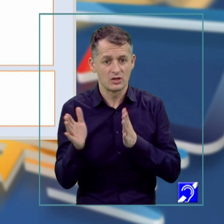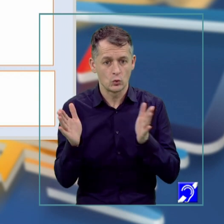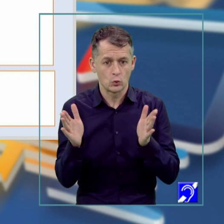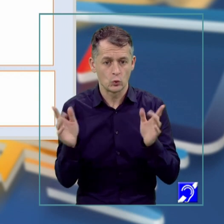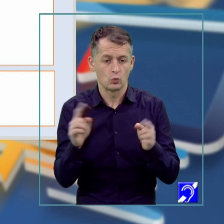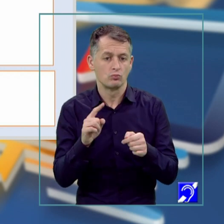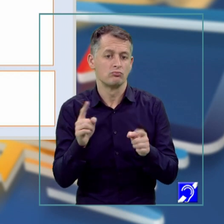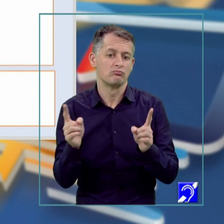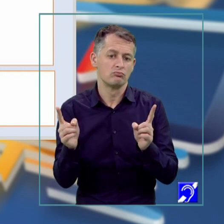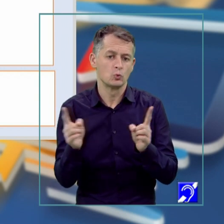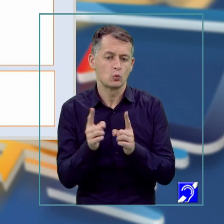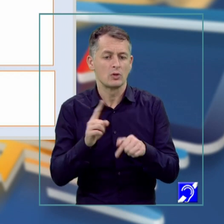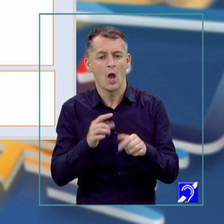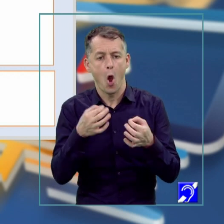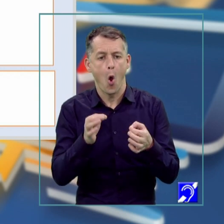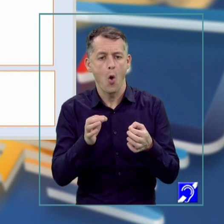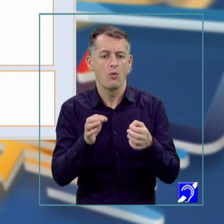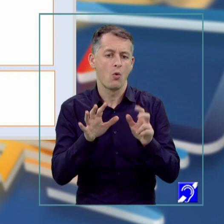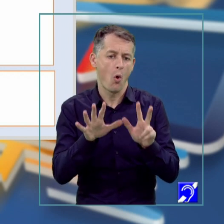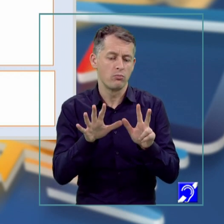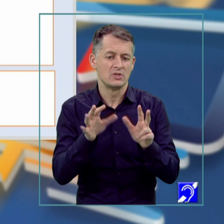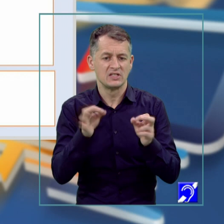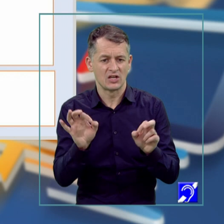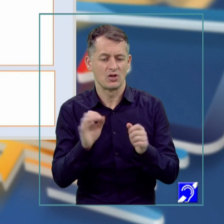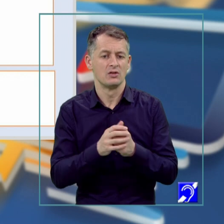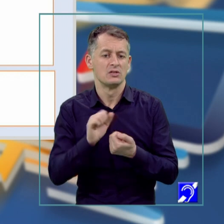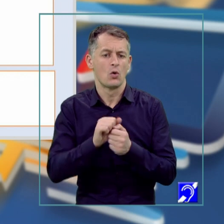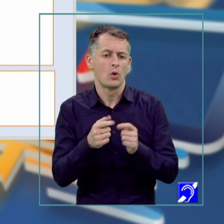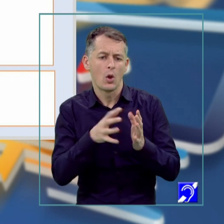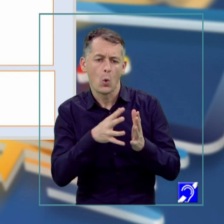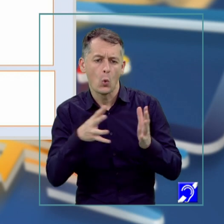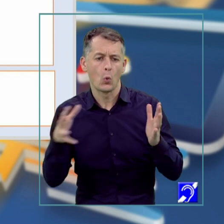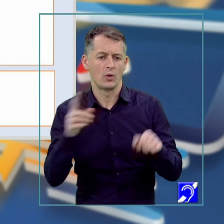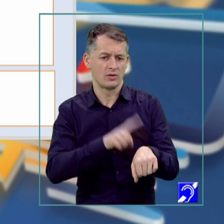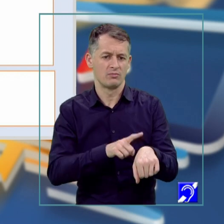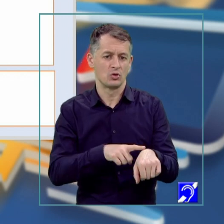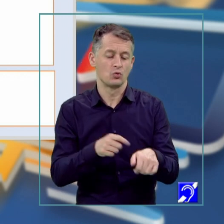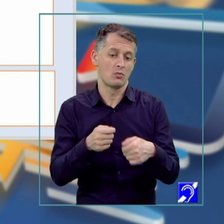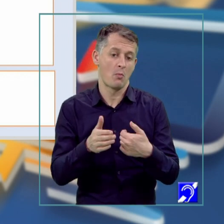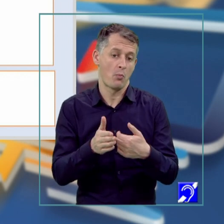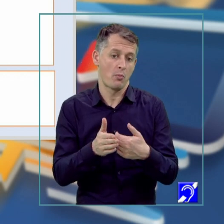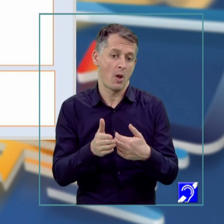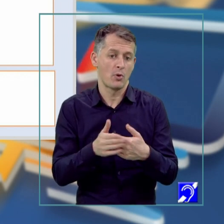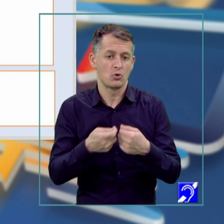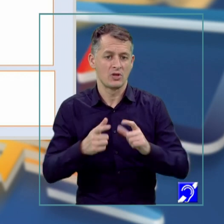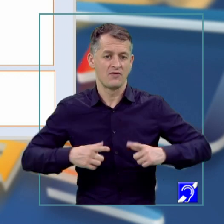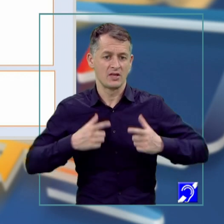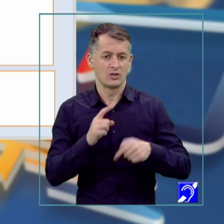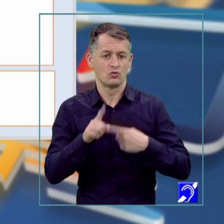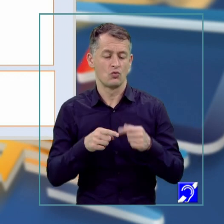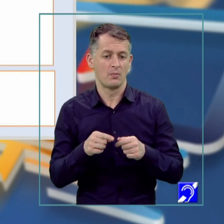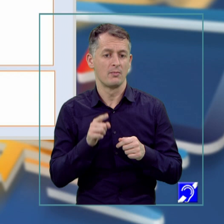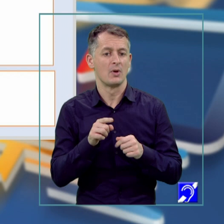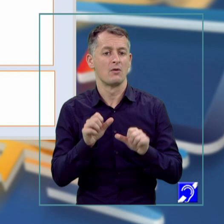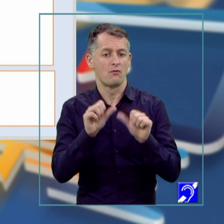scurtă durată până la 80 minute sau de lungă durată chiar toată viața. După forma în care se păstrează informația, aceasta poate să fie